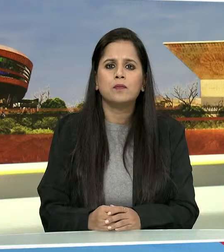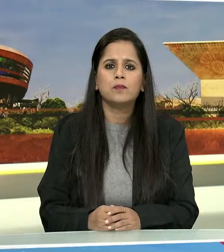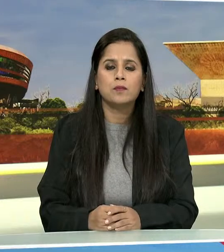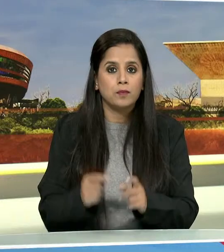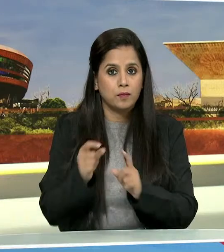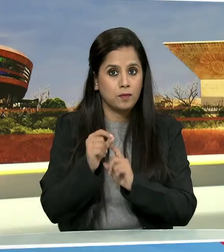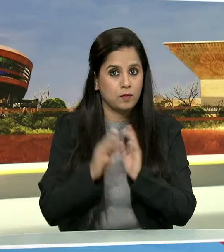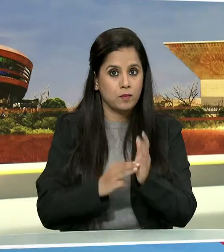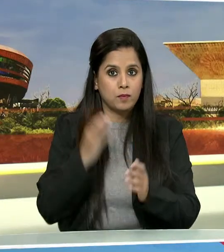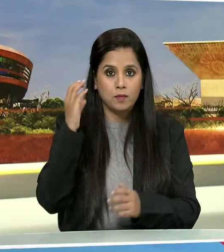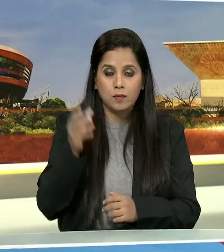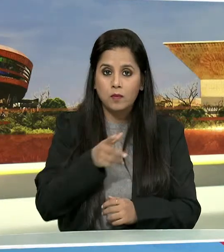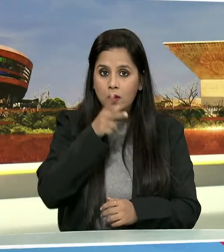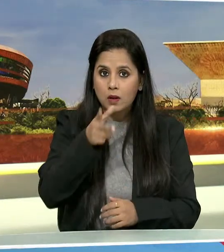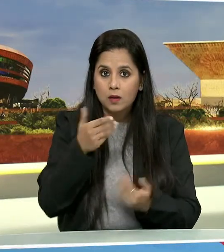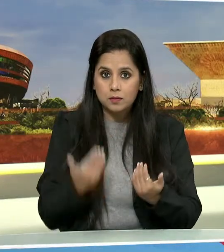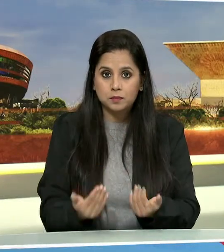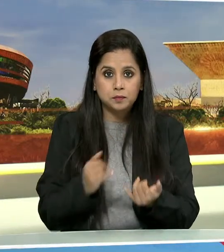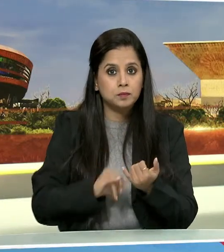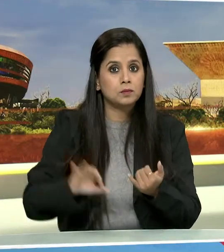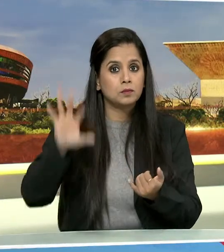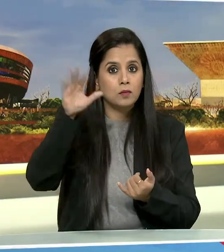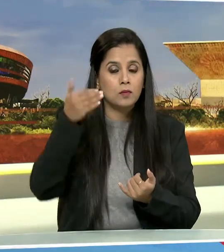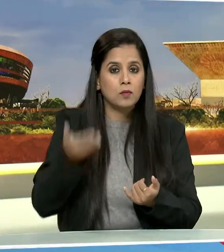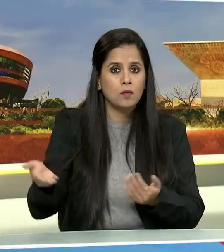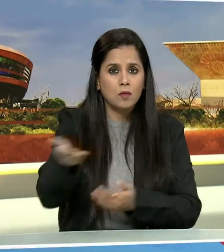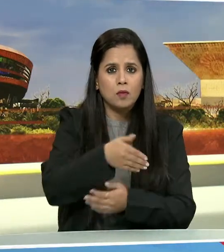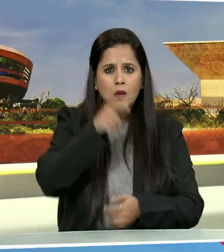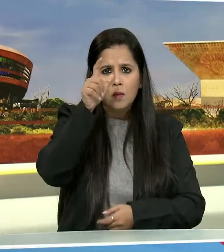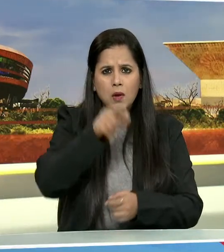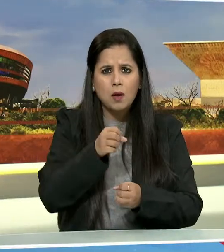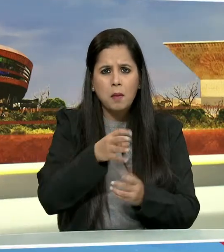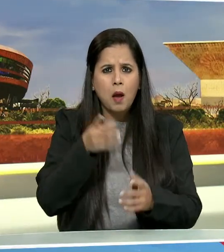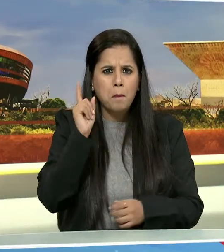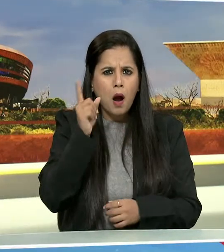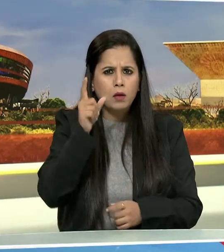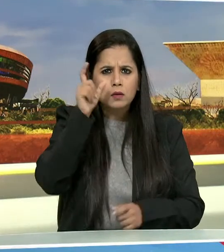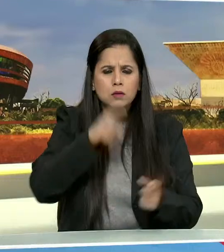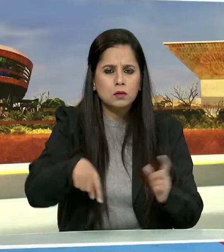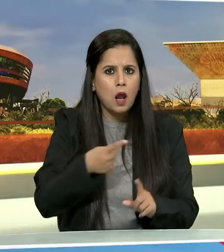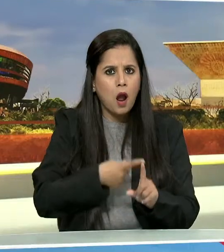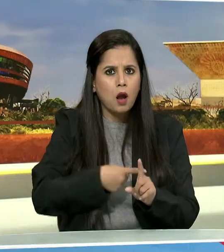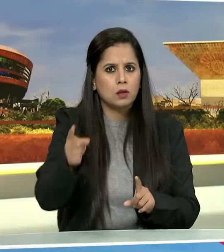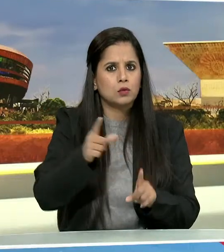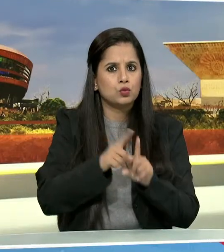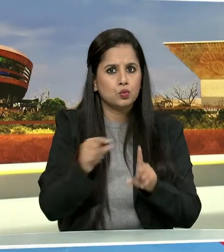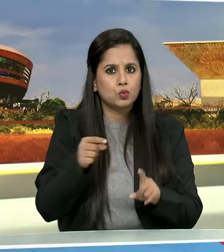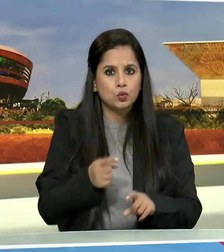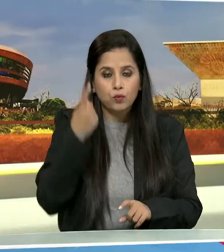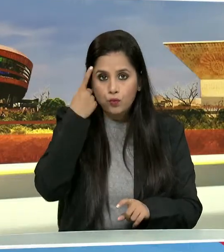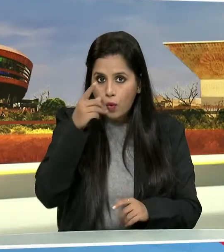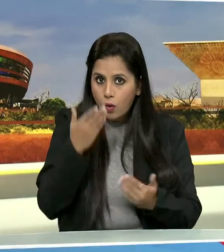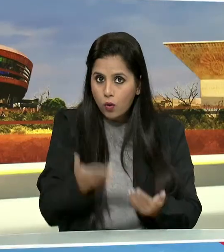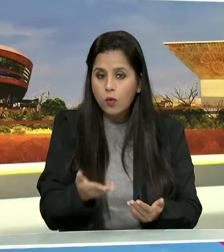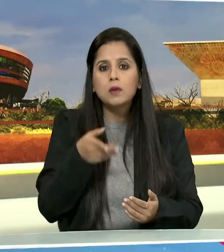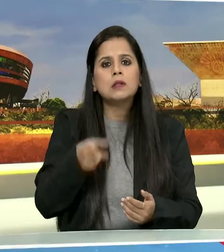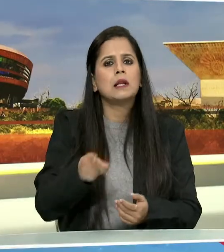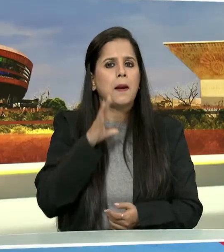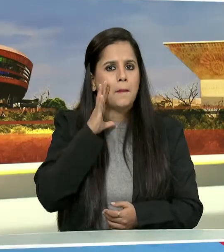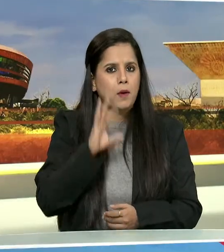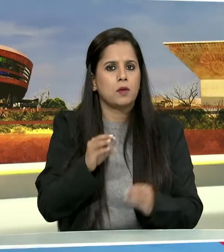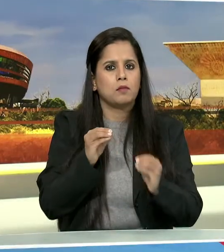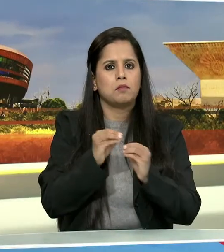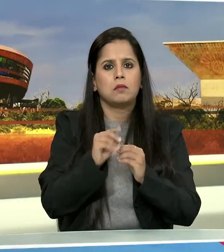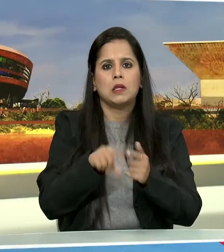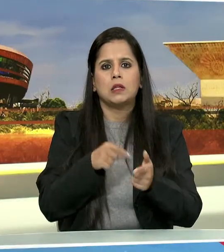प्रधान मंत्री नरेंदर मोदी ने कहा कि राज्य में भू माफियाओं के खिलाफ कारवाई हो इसके लिए जरूरी है